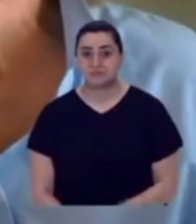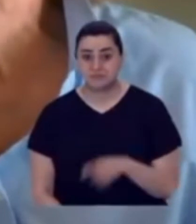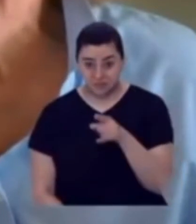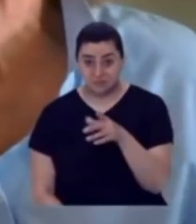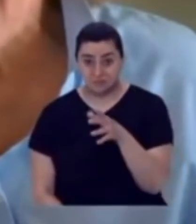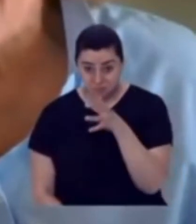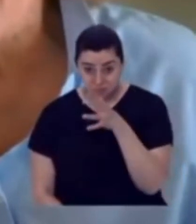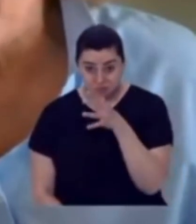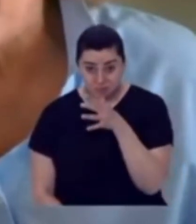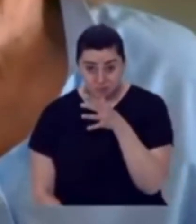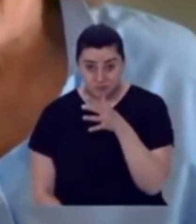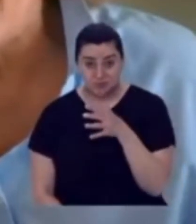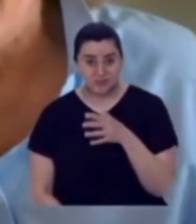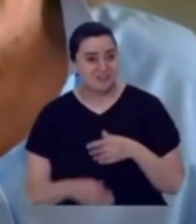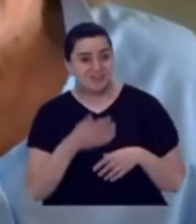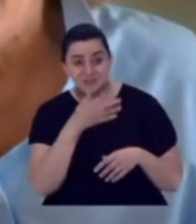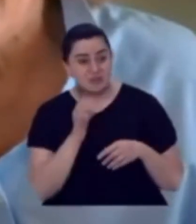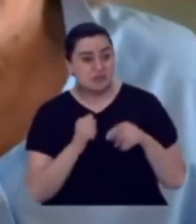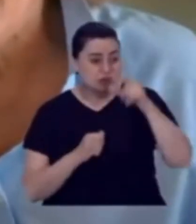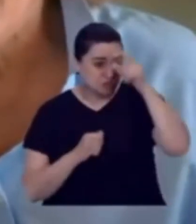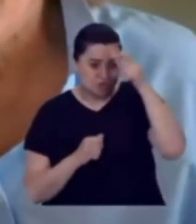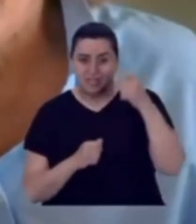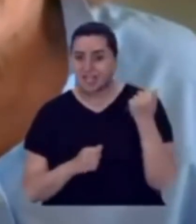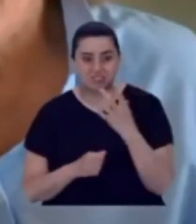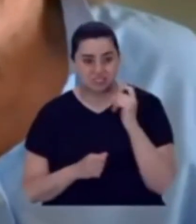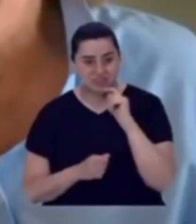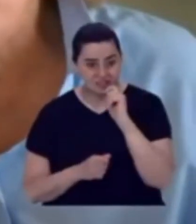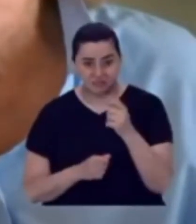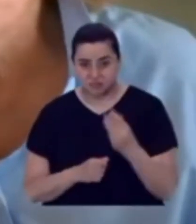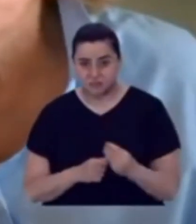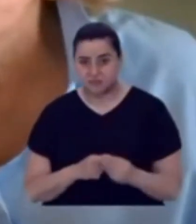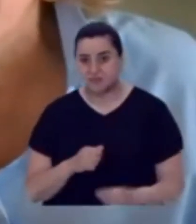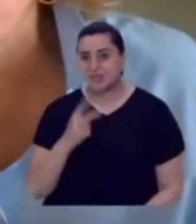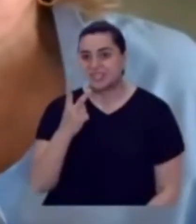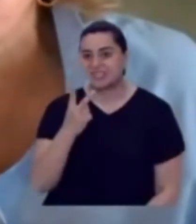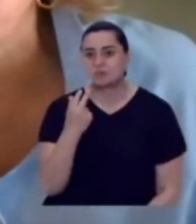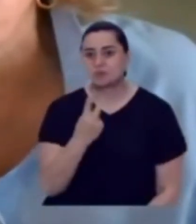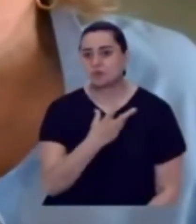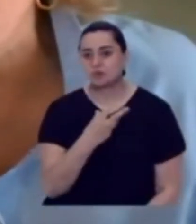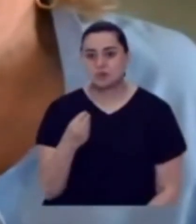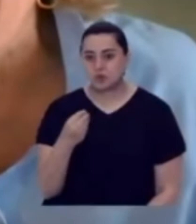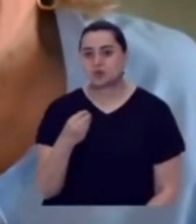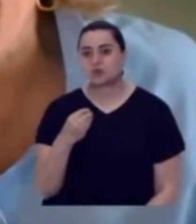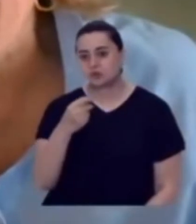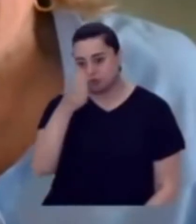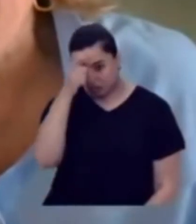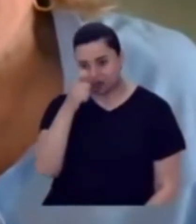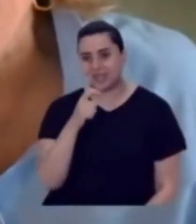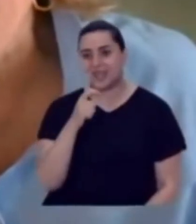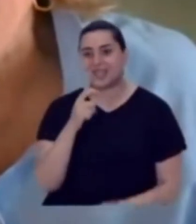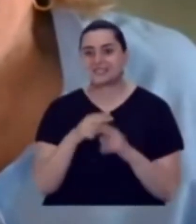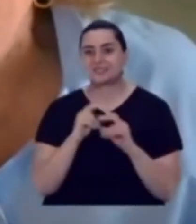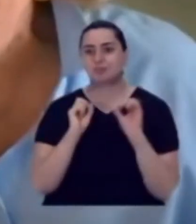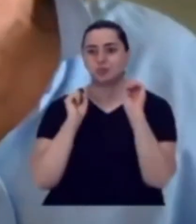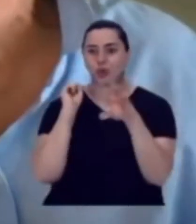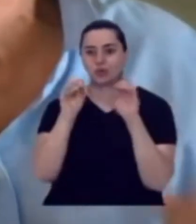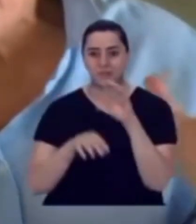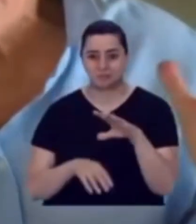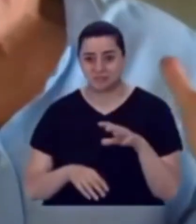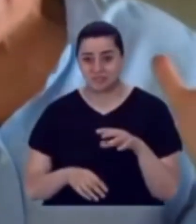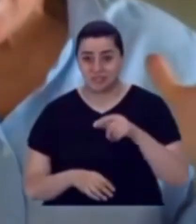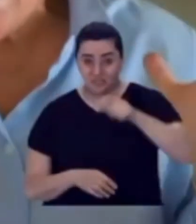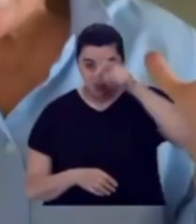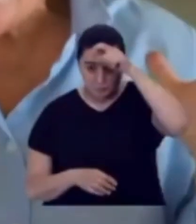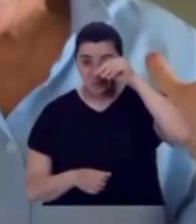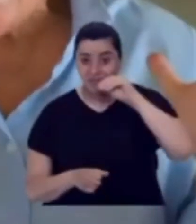Biliyor musunuz ne kadarı Türkiye'den? Ne kadarı? 2,5 milyonu Türkiye'den. Müthiş.